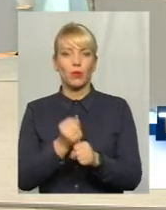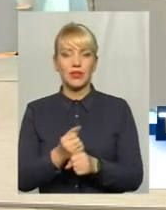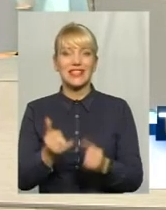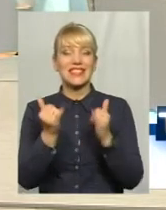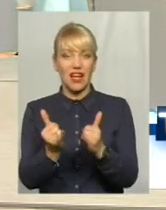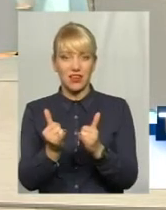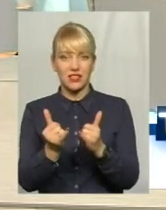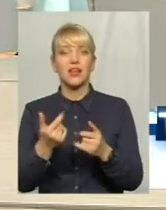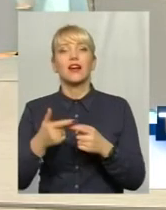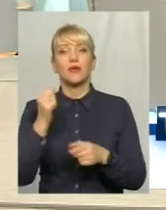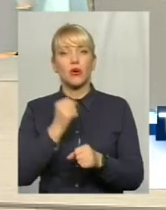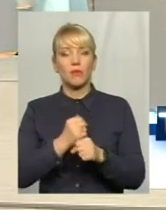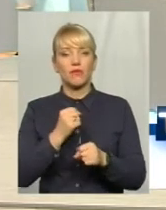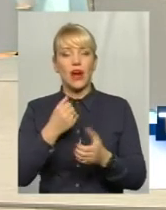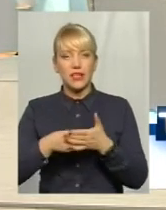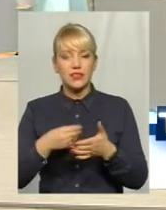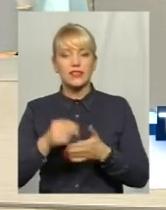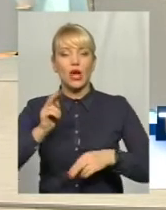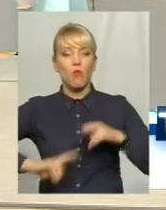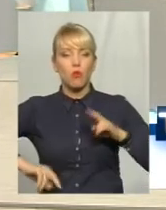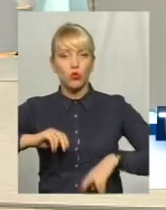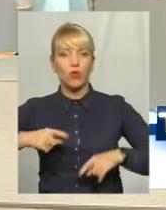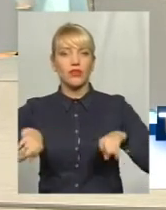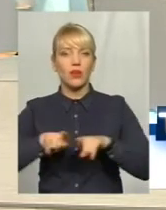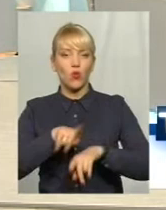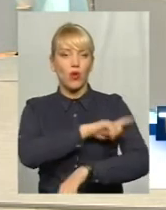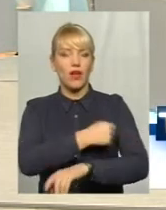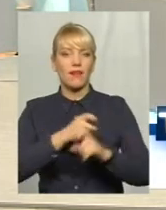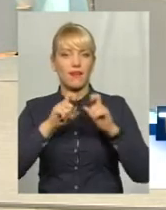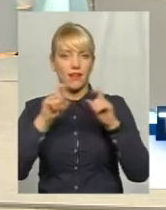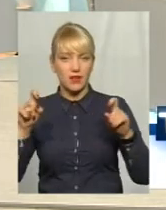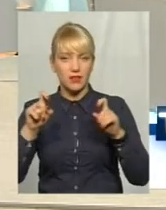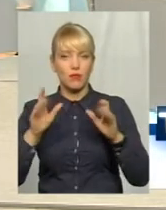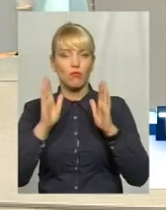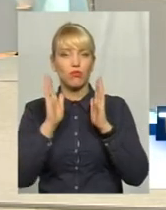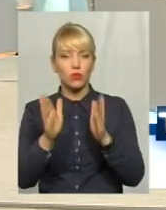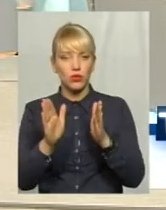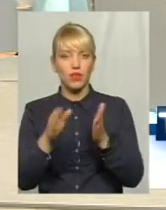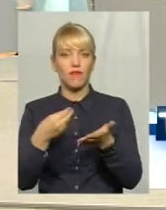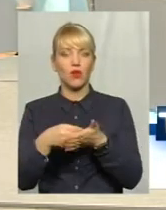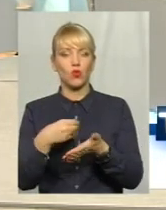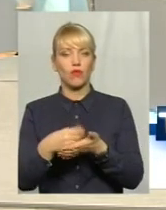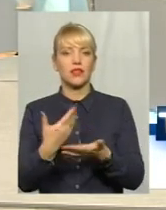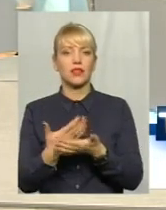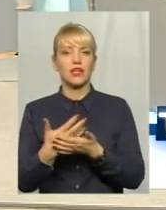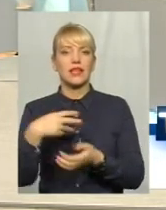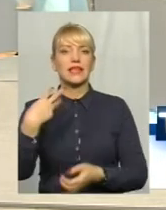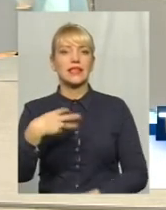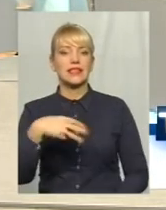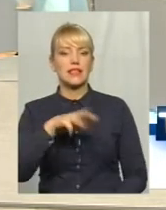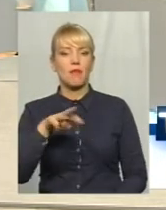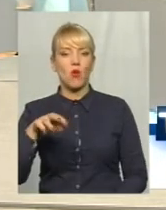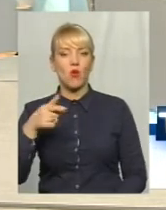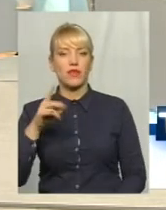вартість побудови такого лікарні, він буде вартувати десь біля 30 мільйонів